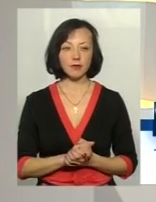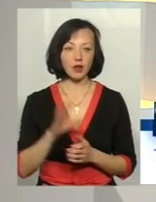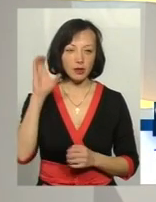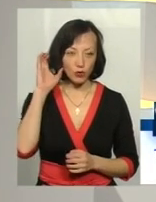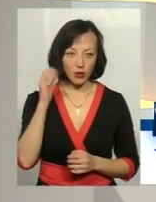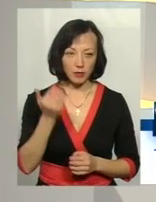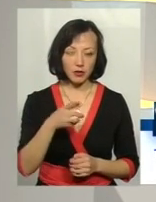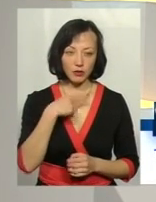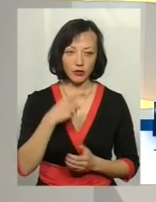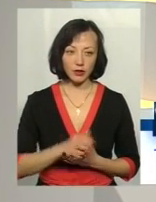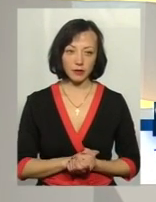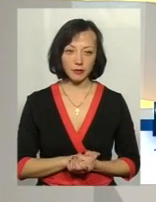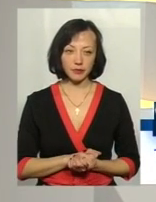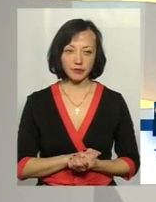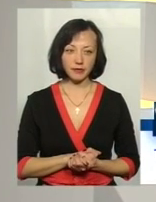слухаємо вас, говоріть, будь ласка.